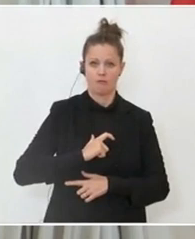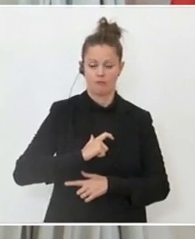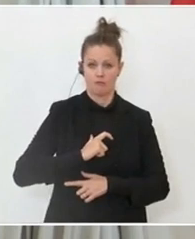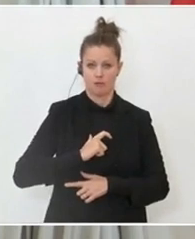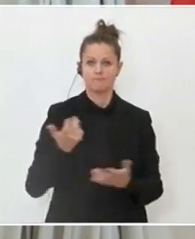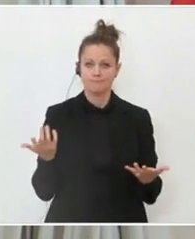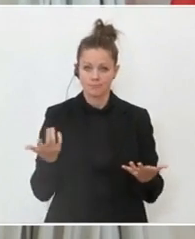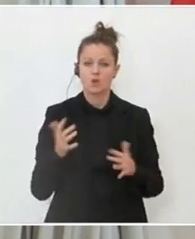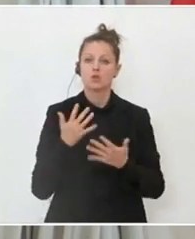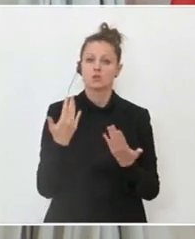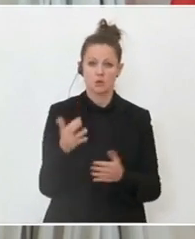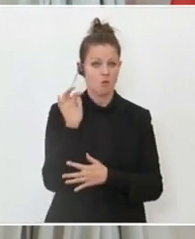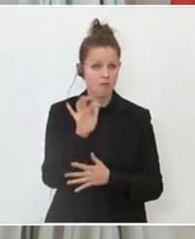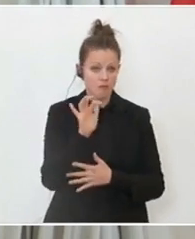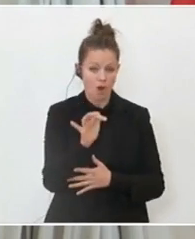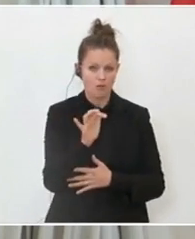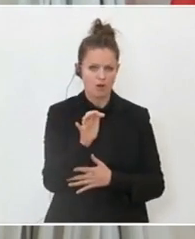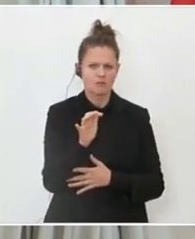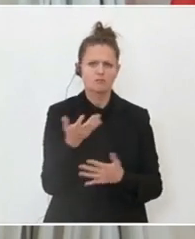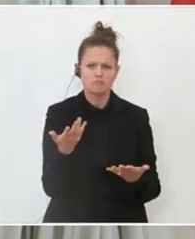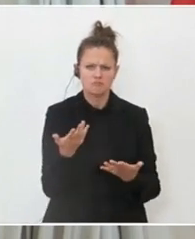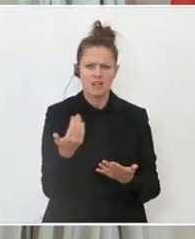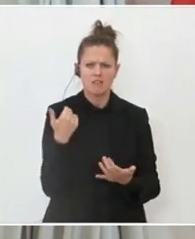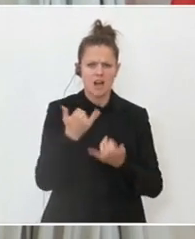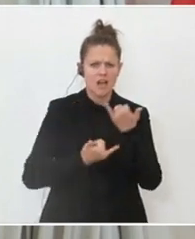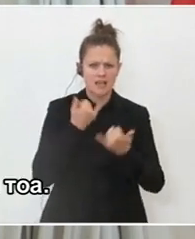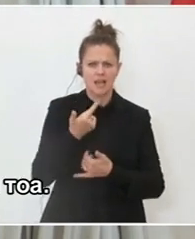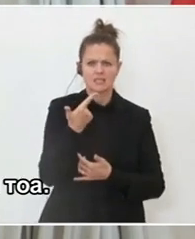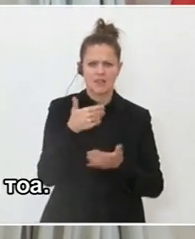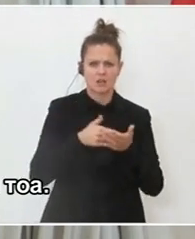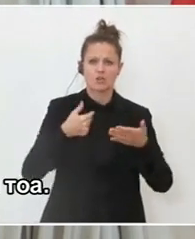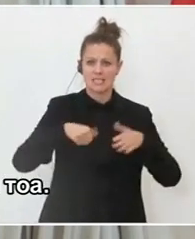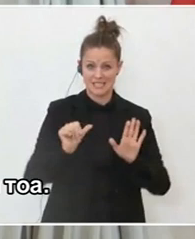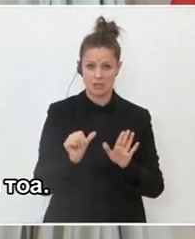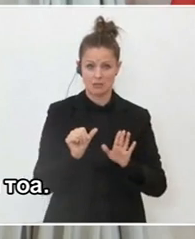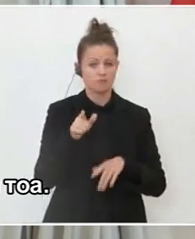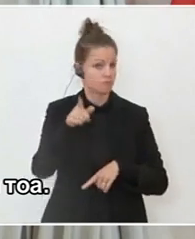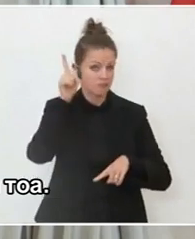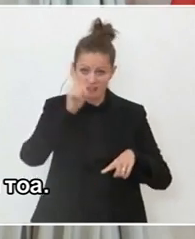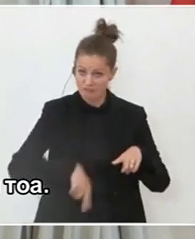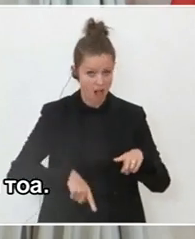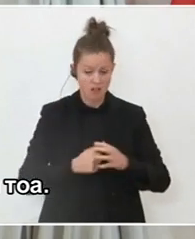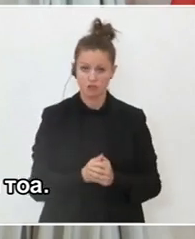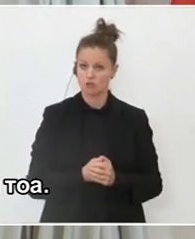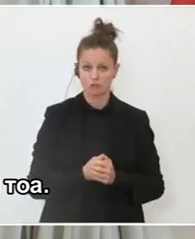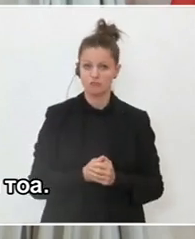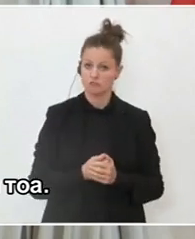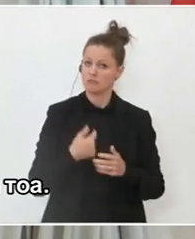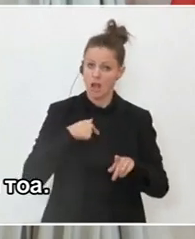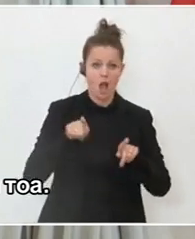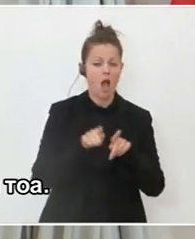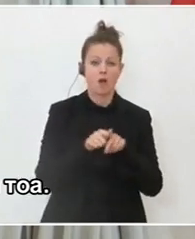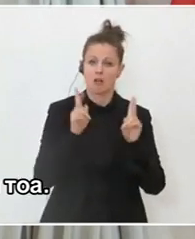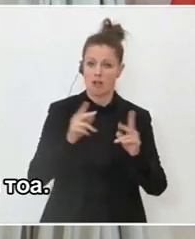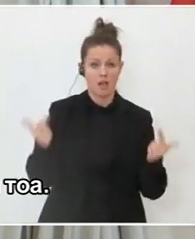Diese Vorwürfe stammen aus dem Jahr 2016. Sie sind falsch und ich werde das auch aufklären